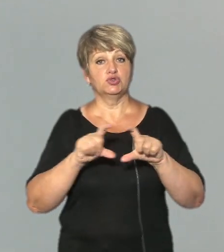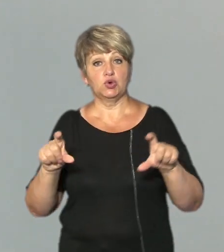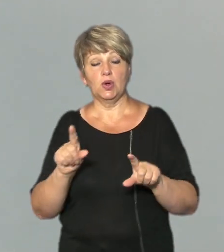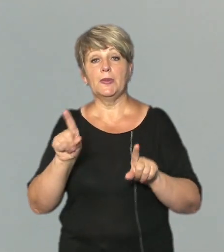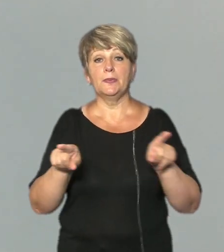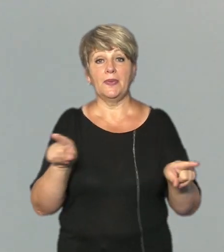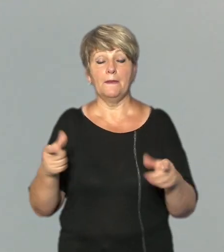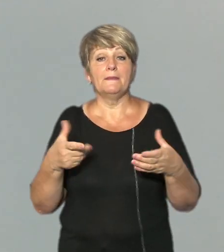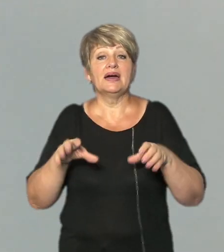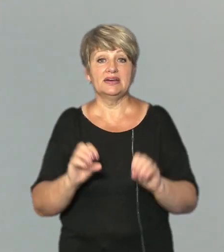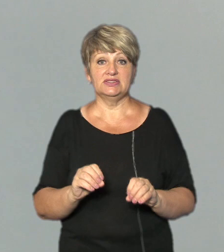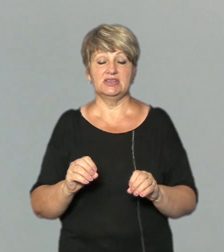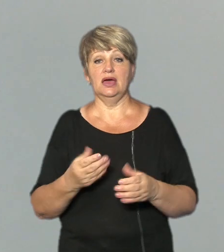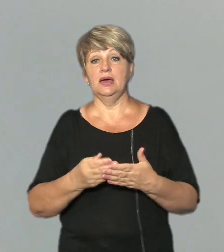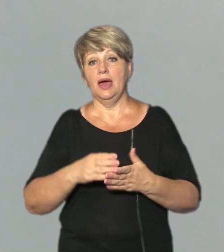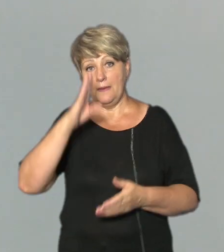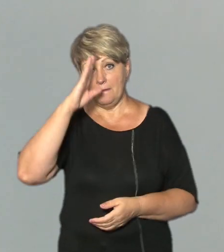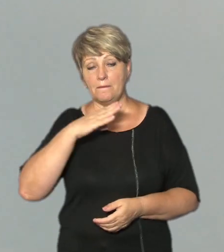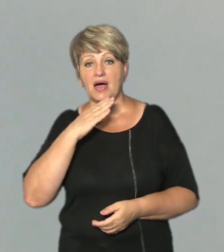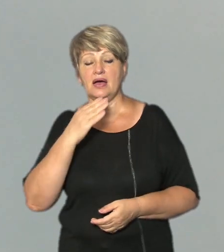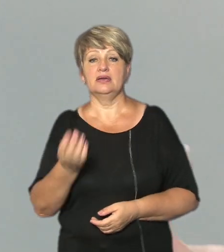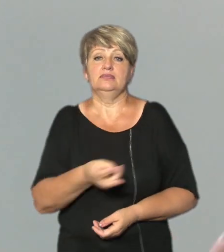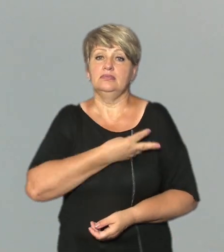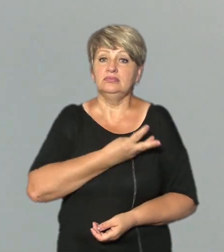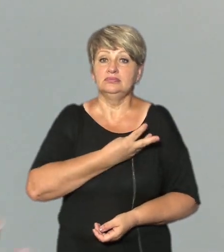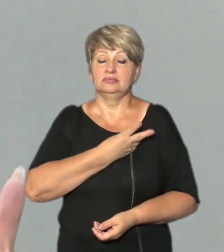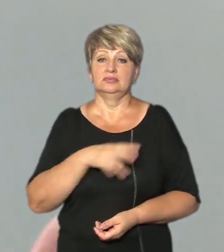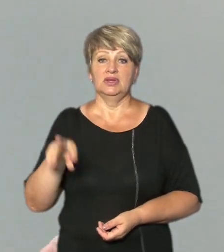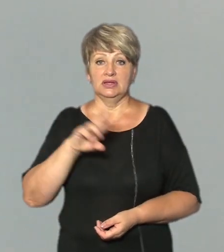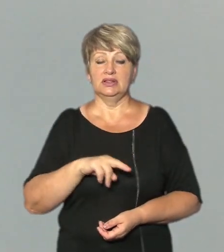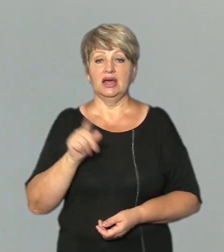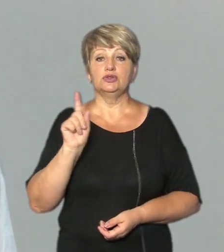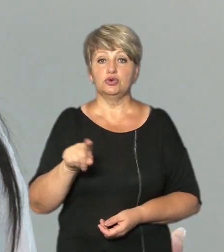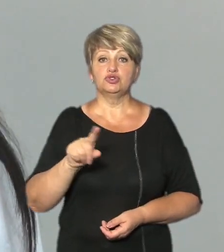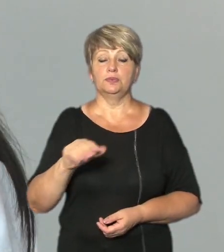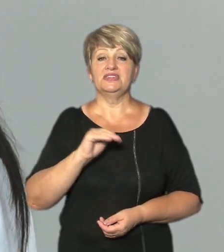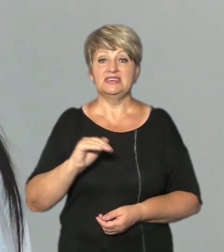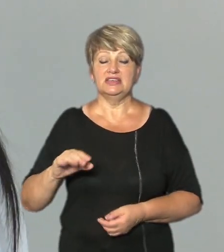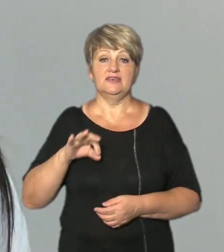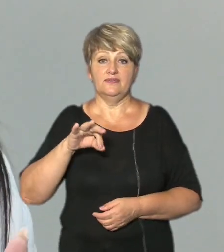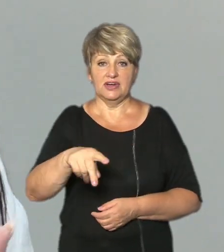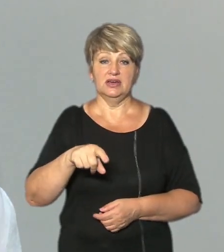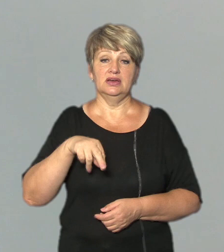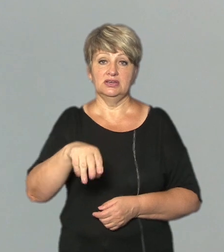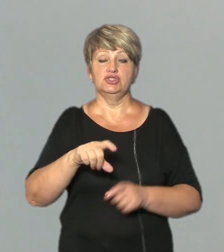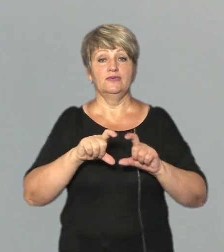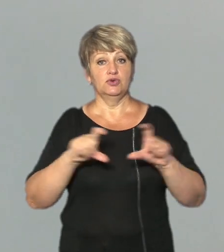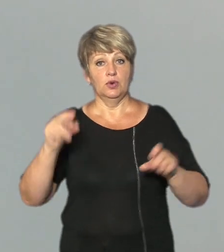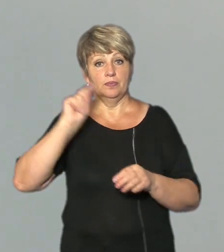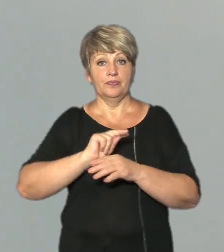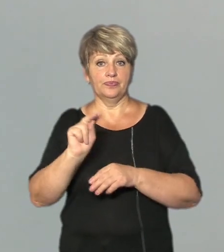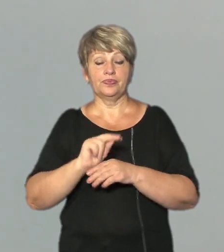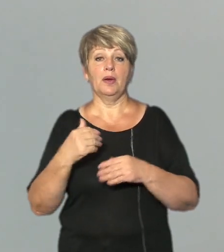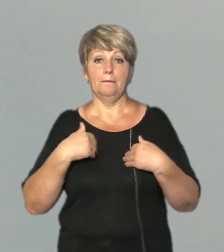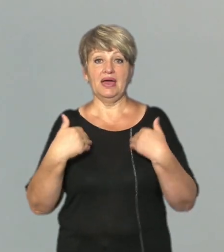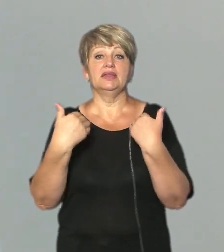ну скажімо точечно батьки виявили велике бажання для виводу для того щоб діти вийшли на очну форму навчання тому ми відповідно таку можливість